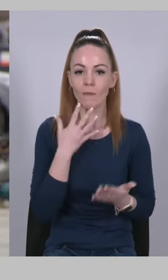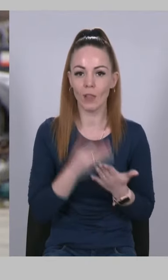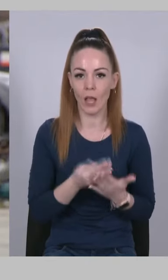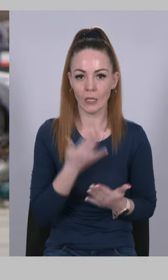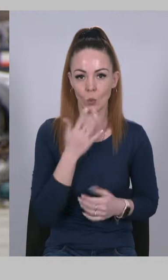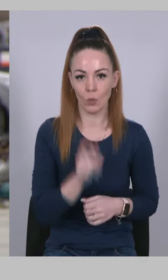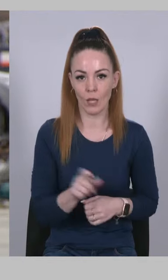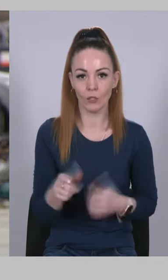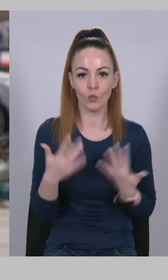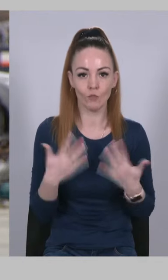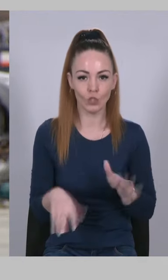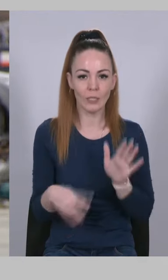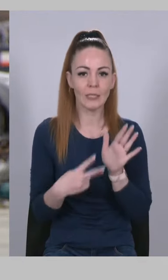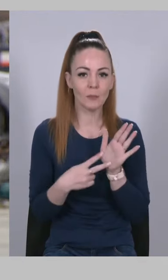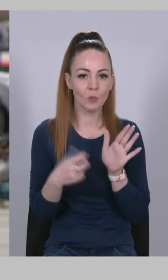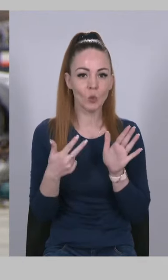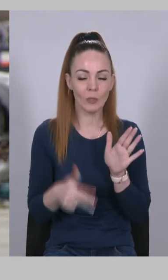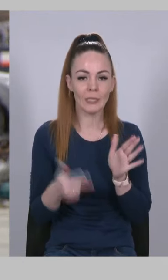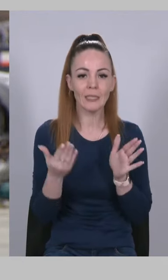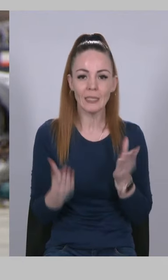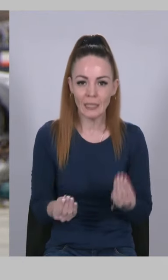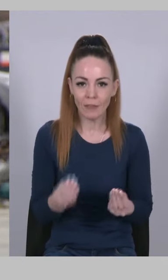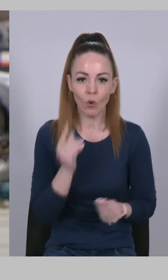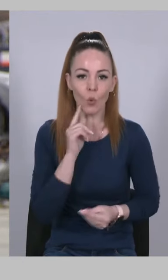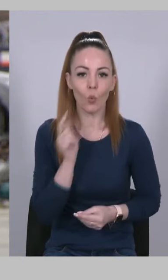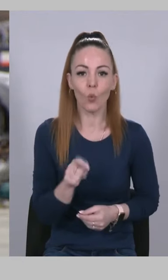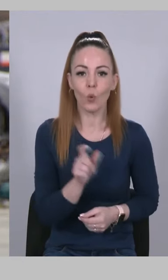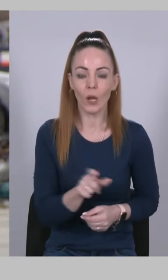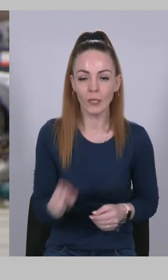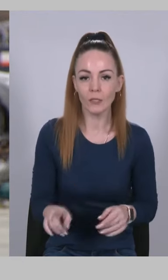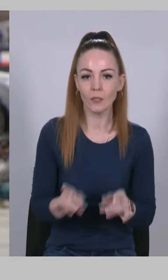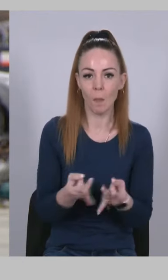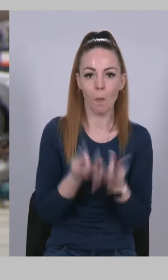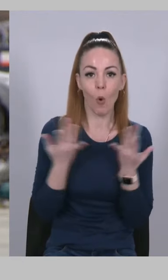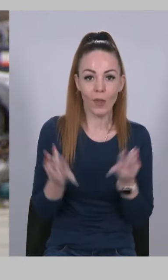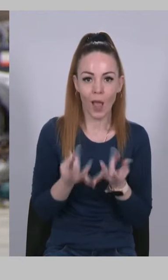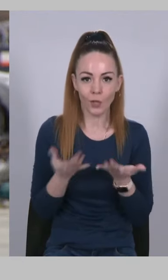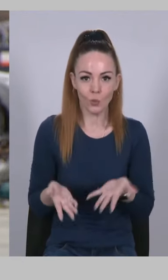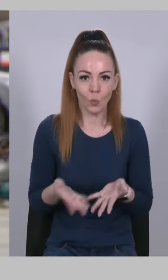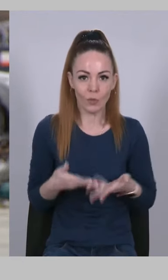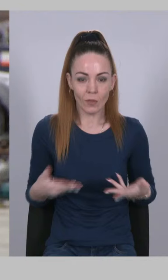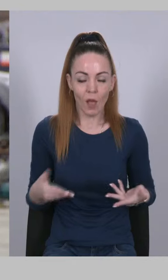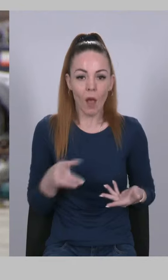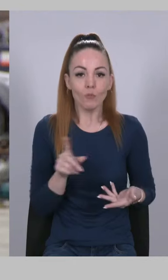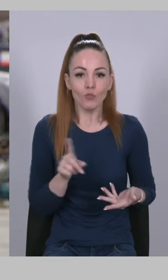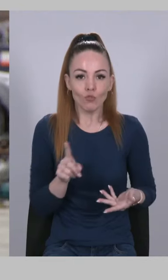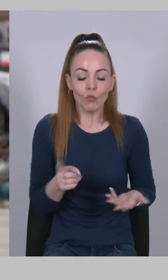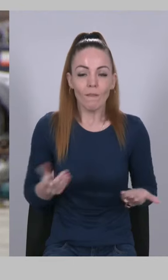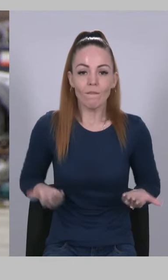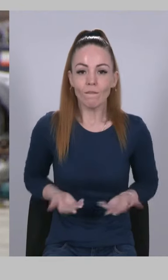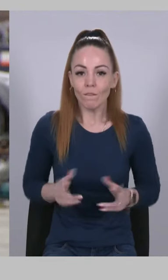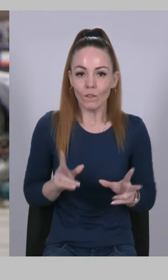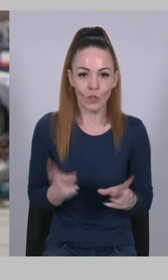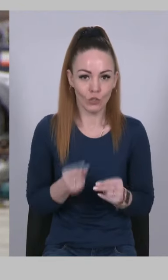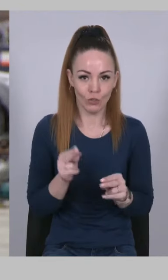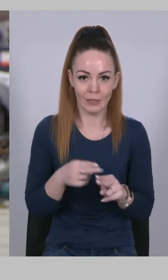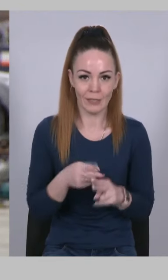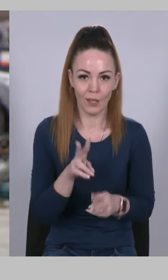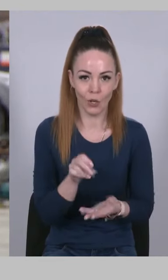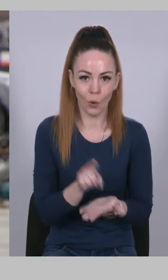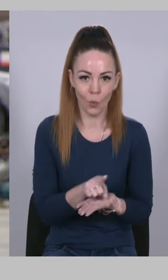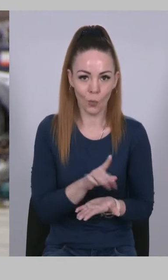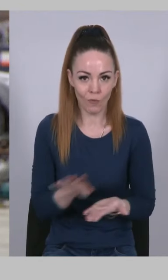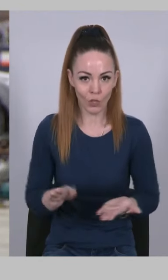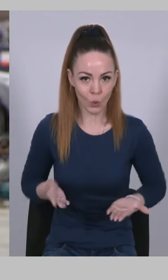730 днів українці пояснюють нам, що вижити – це не обов'язково жити.